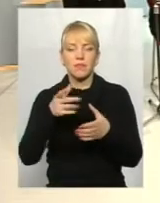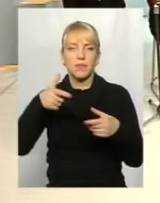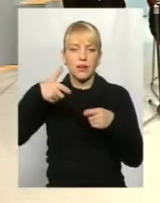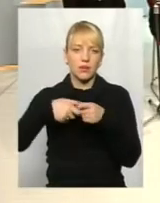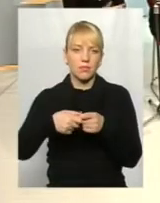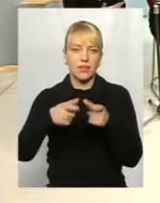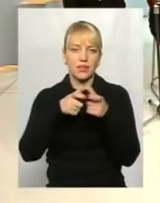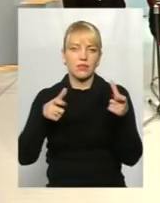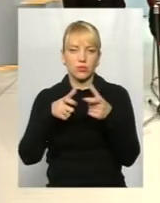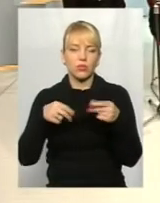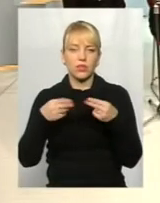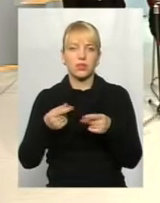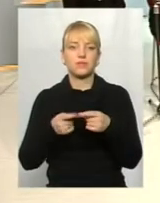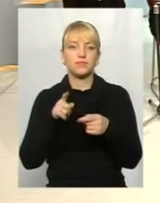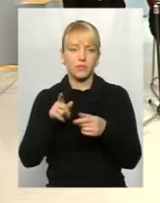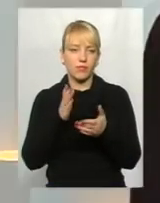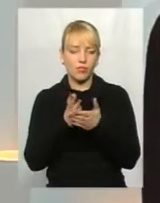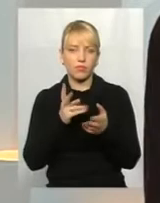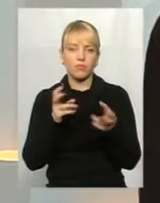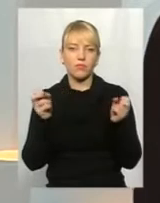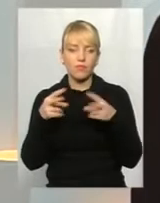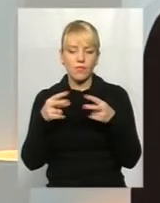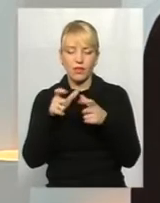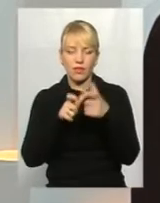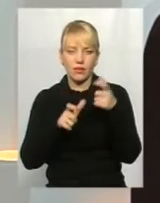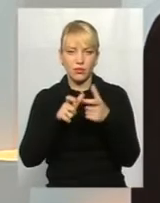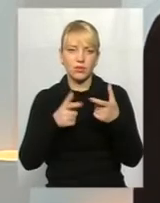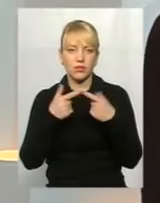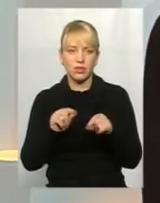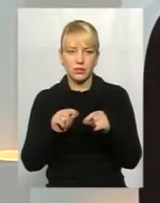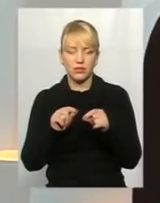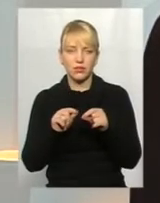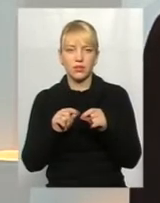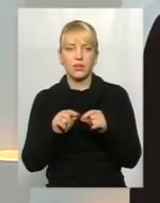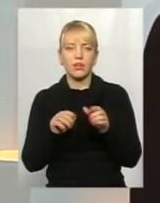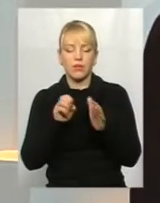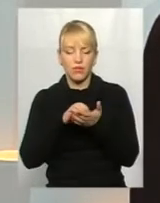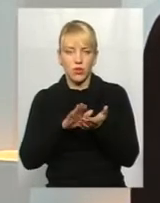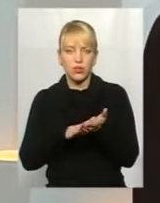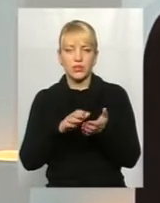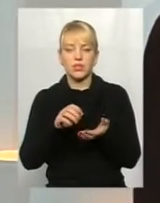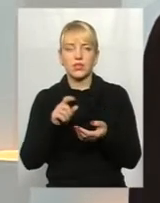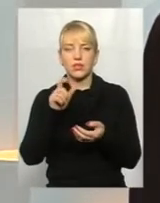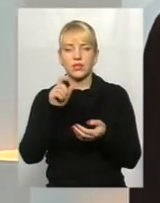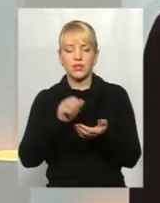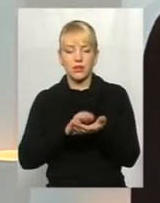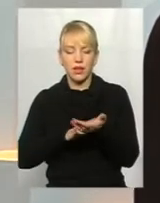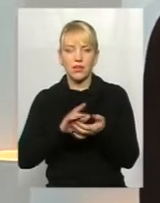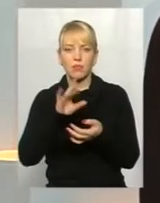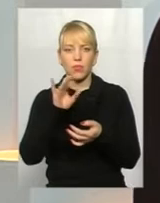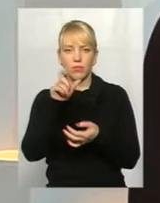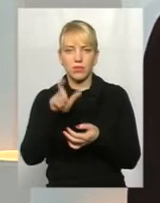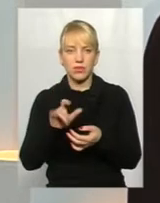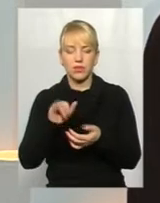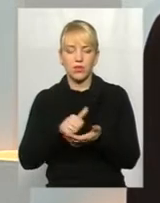було в пілотних регіонах, там були прикріпні талони, де вносилися дані про пацієнта, і головний